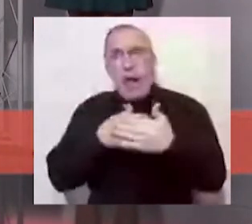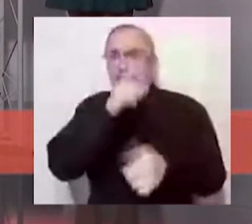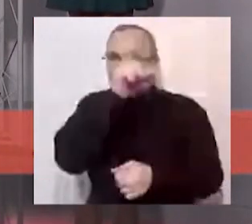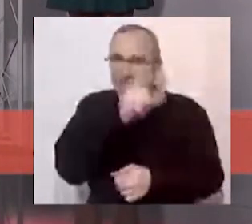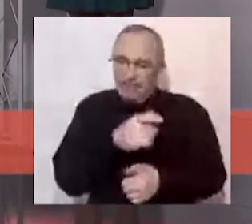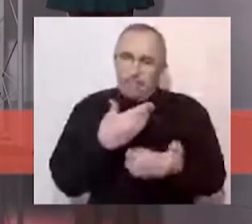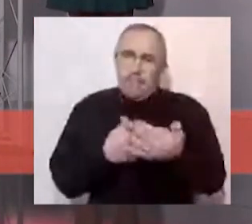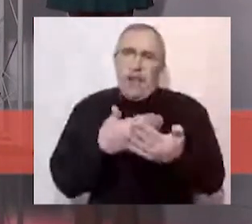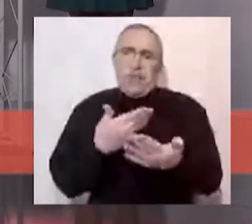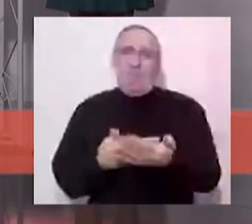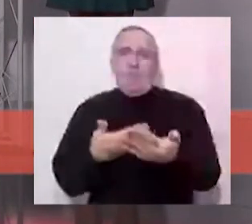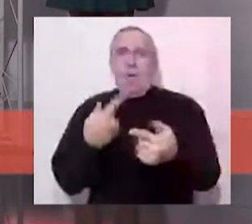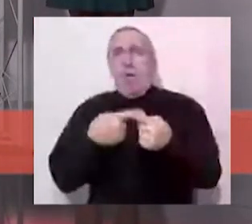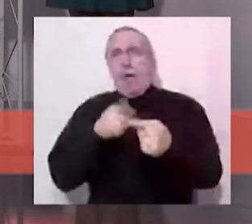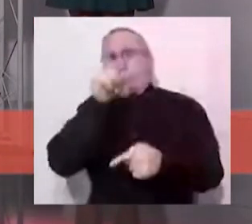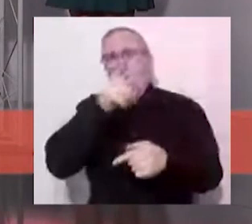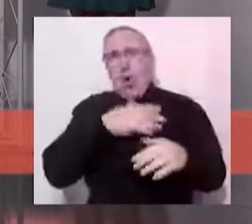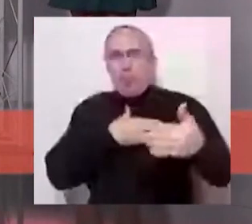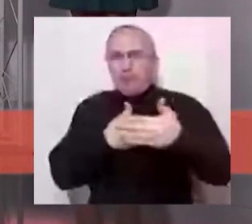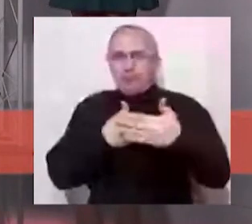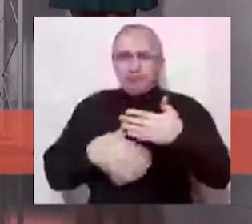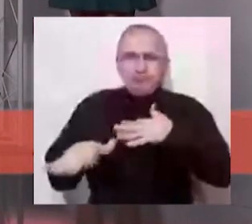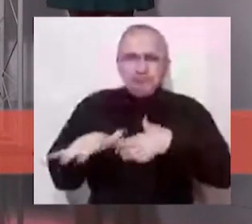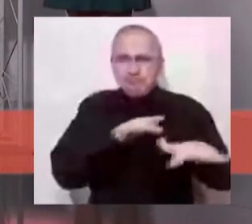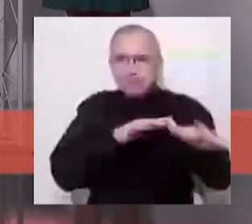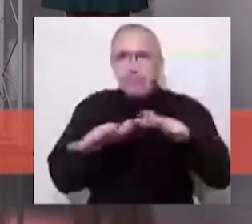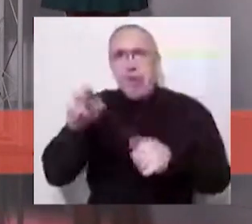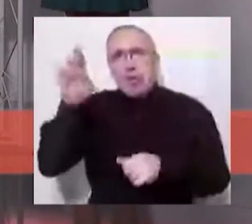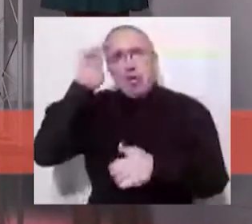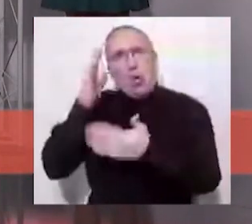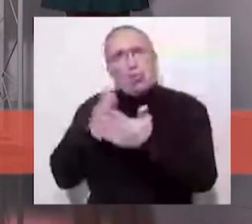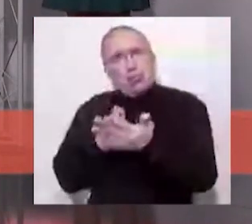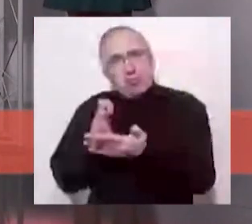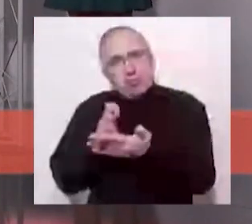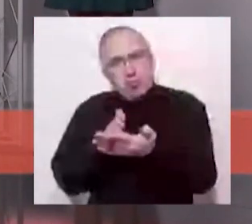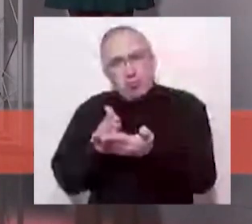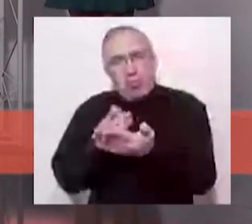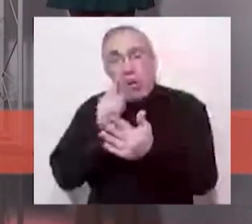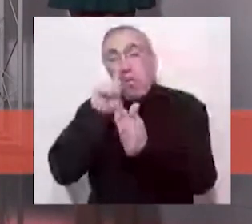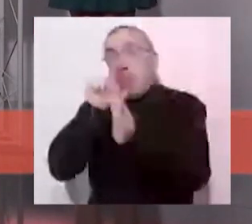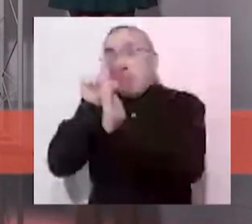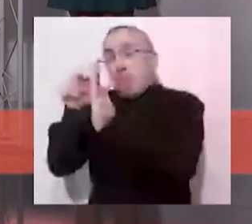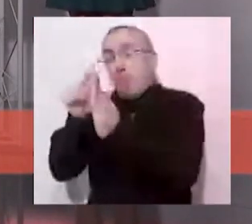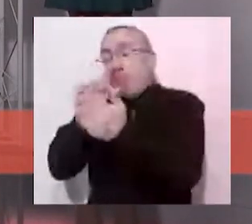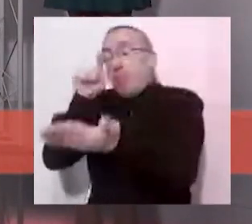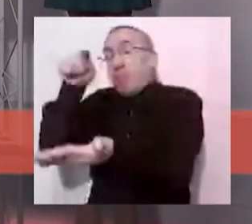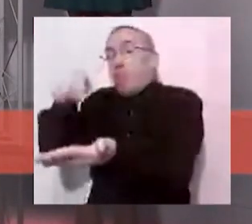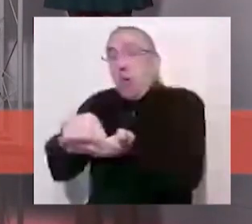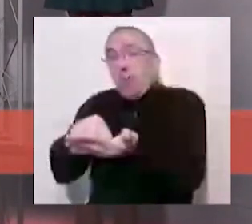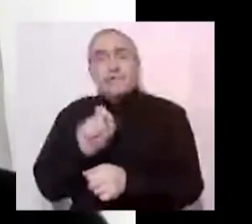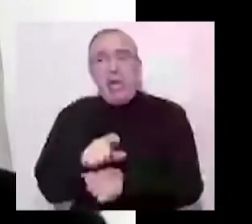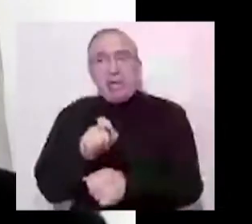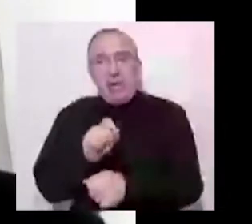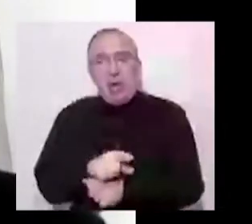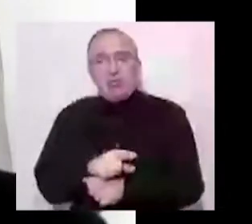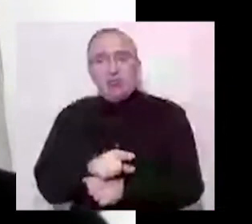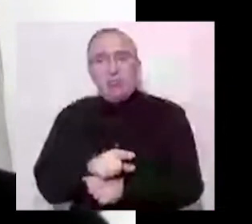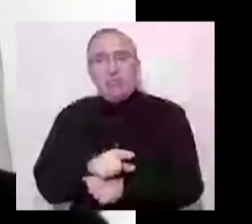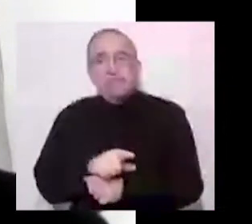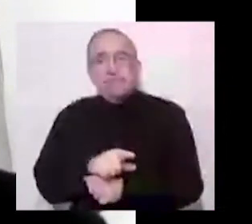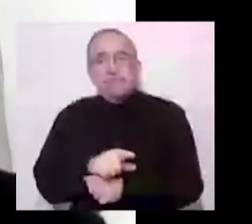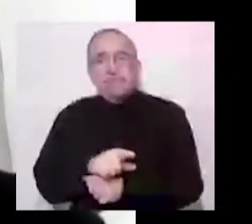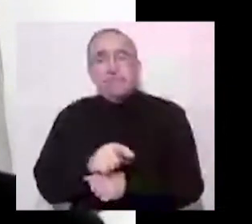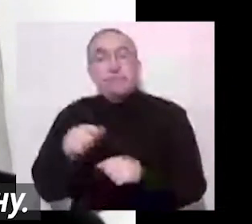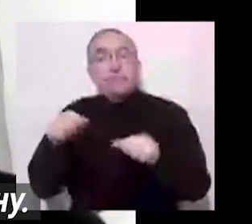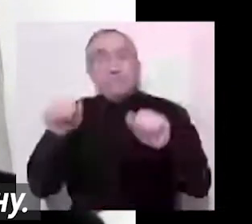наприклад, чи громадський діяч, чи держслужбовець, і потрапив, опинився в полоні, як себе правильно поводити? В плену